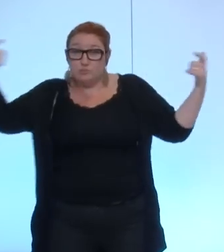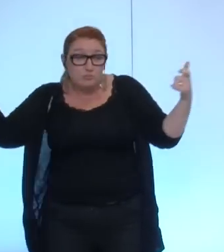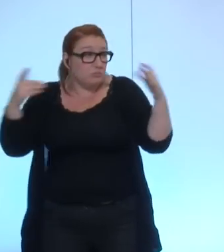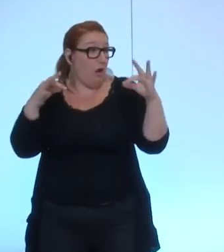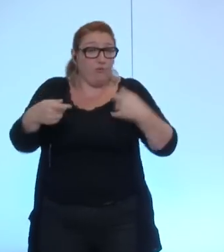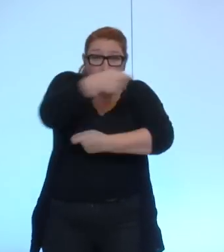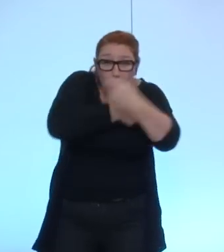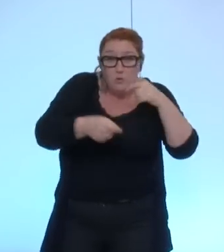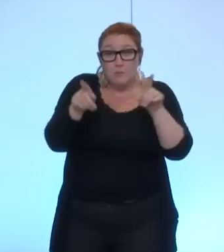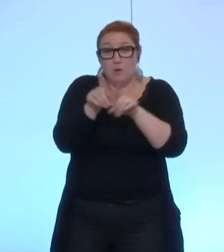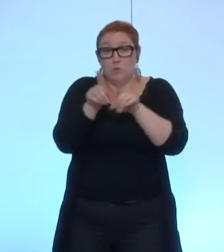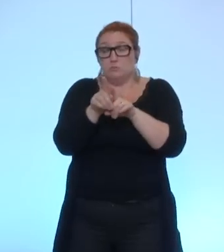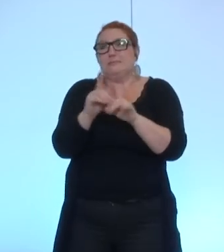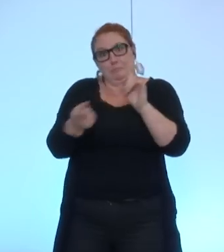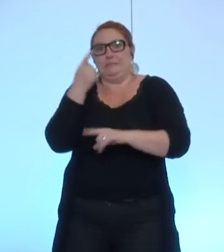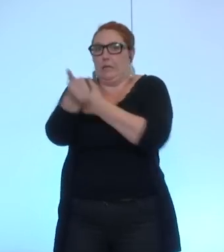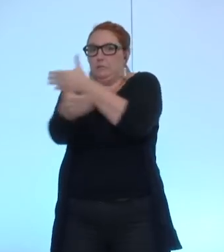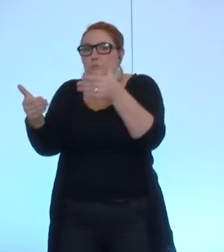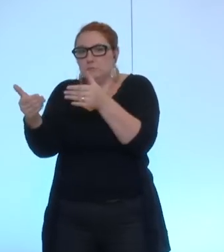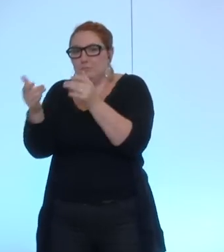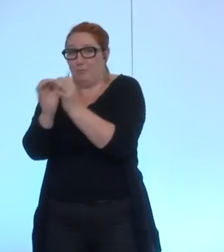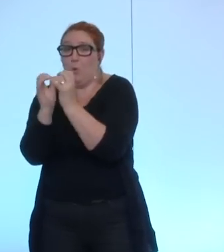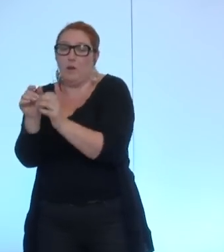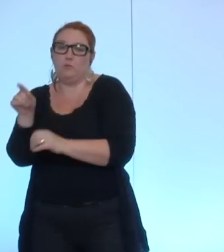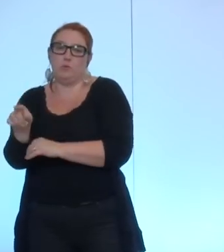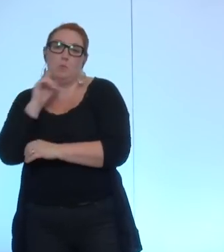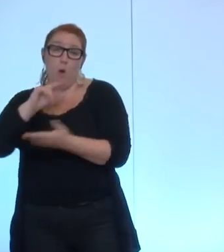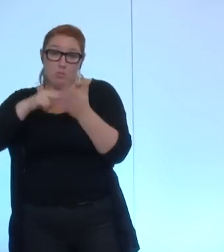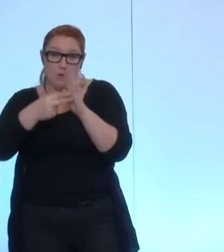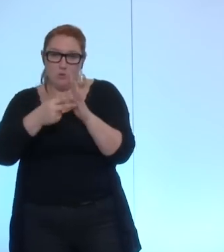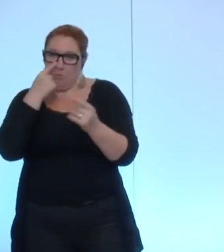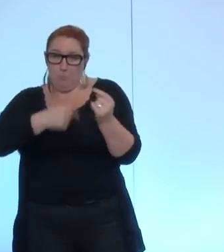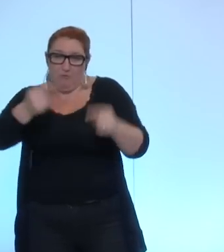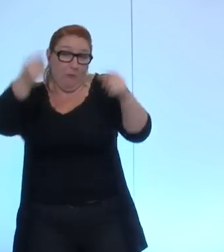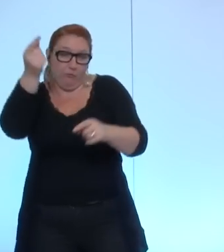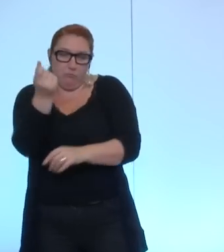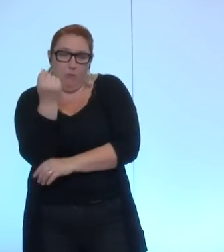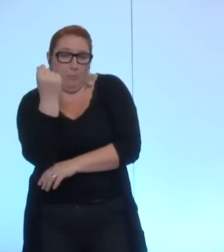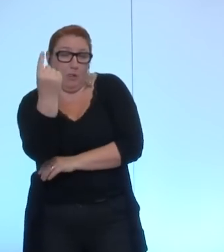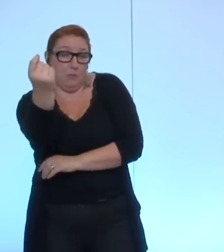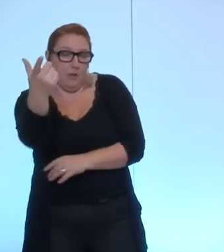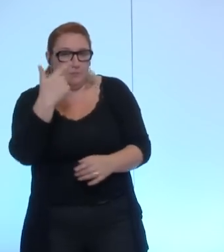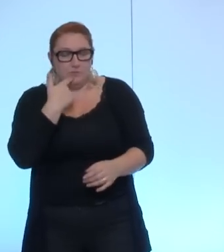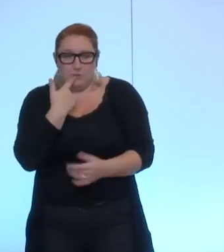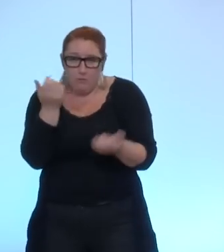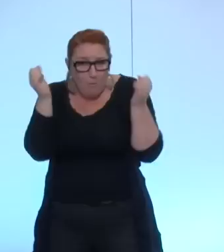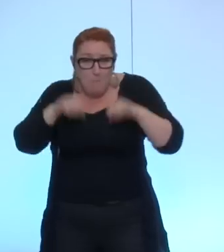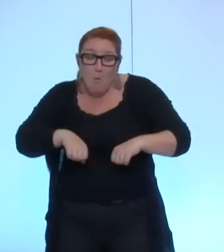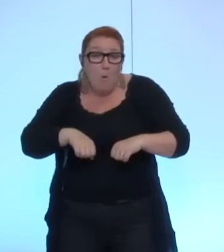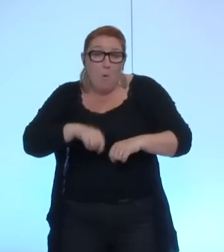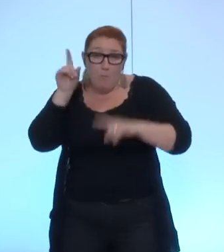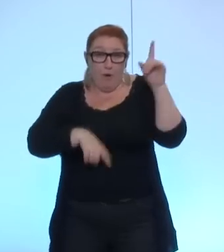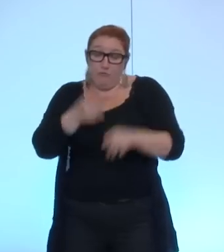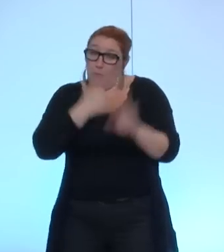économiques et en termes notamment dans la microélectronique les virages technologiques étant rapides et étant toujours il est toujours possible de rater